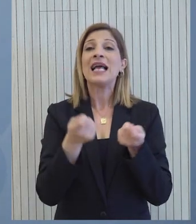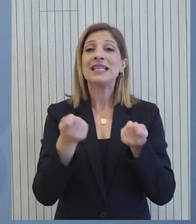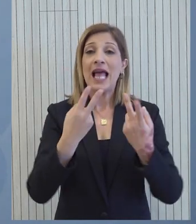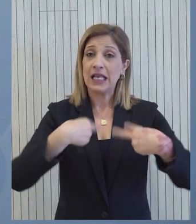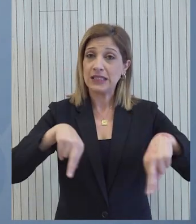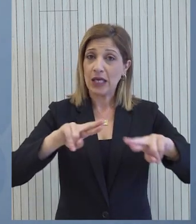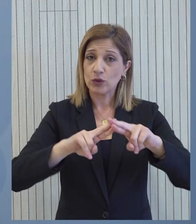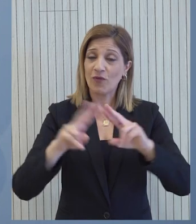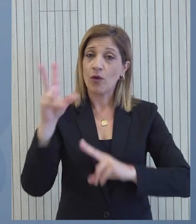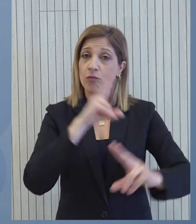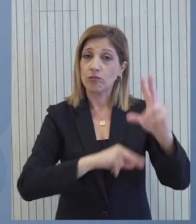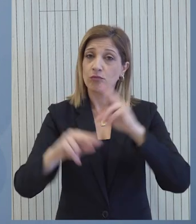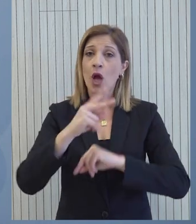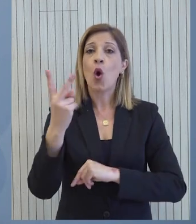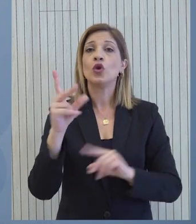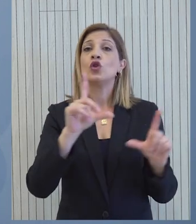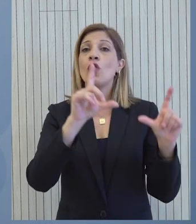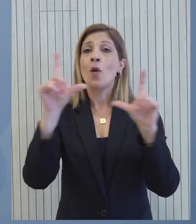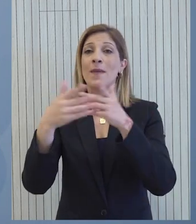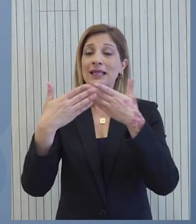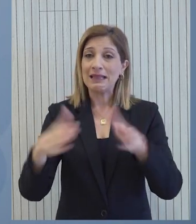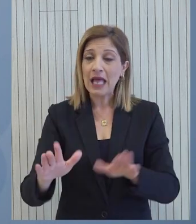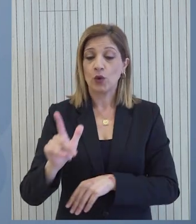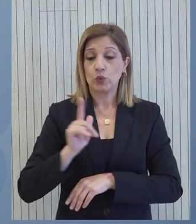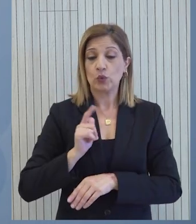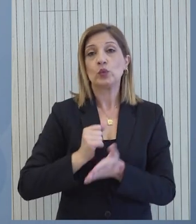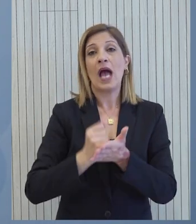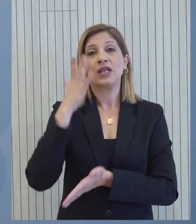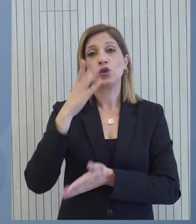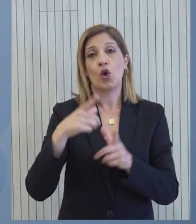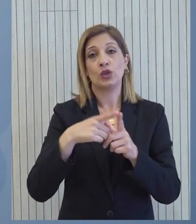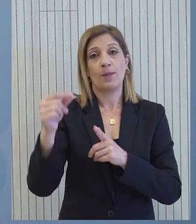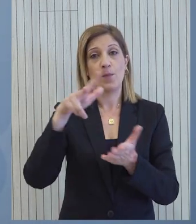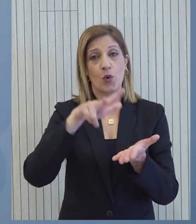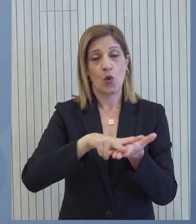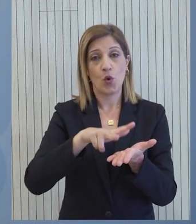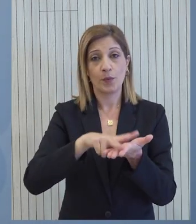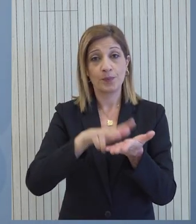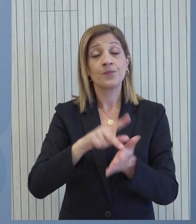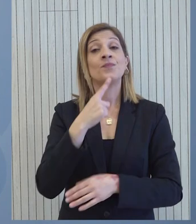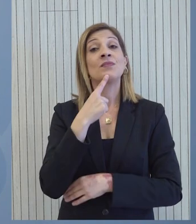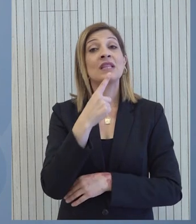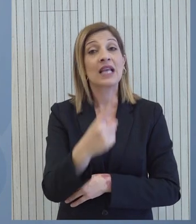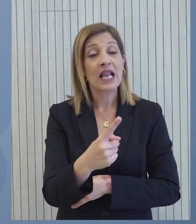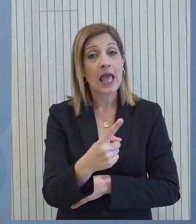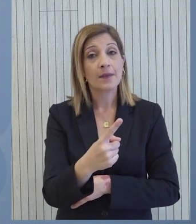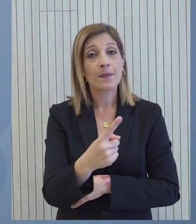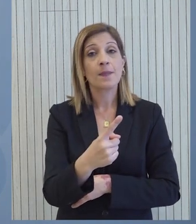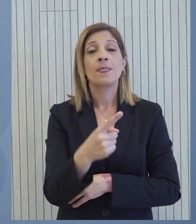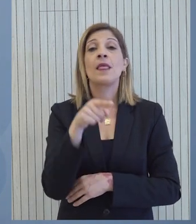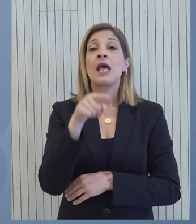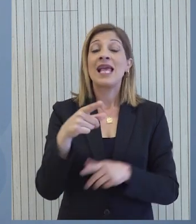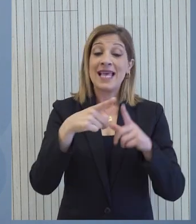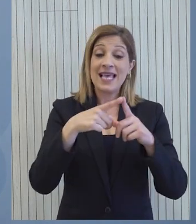ολοκλήρωσε την διαβούλευση στις 22 Μαΐου και ενέκρινε την αξιολόγησή του για την Κύπρο. Συγκεκριμένα, όπως αναφέρετε, μεταξύ άλλων,